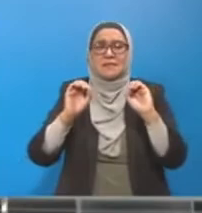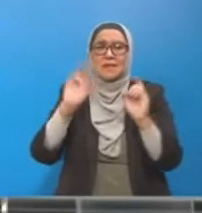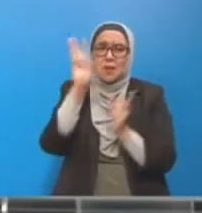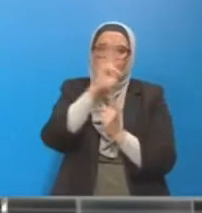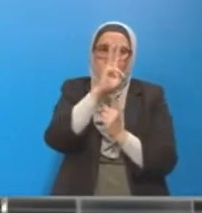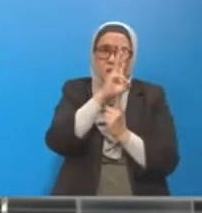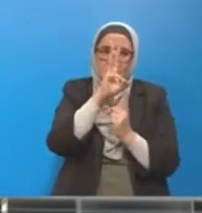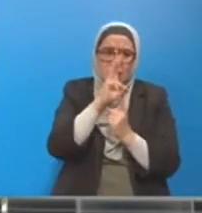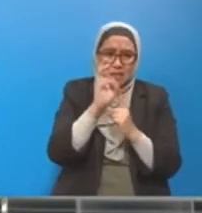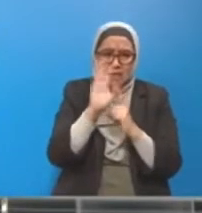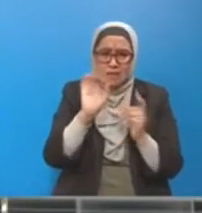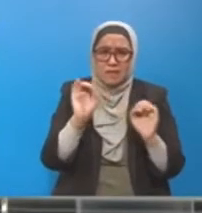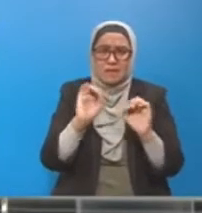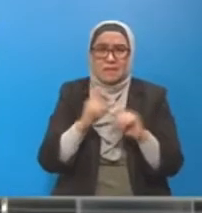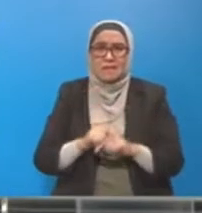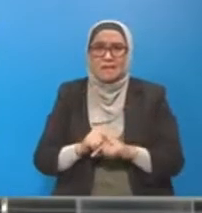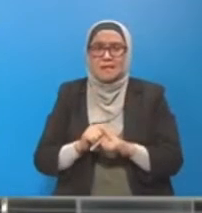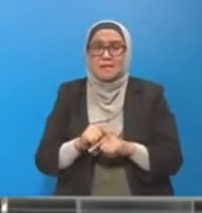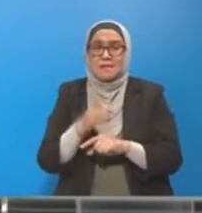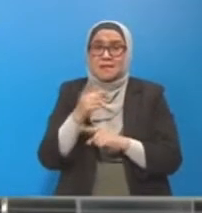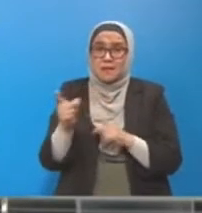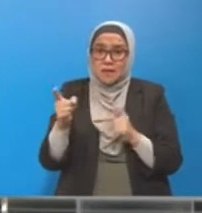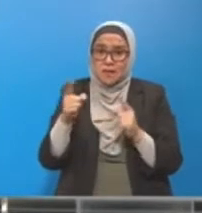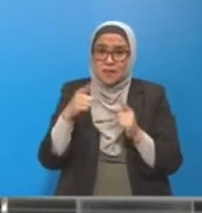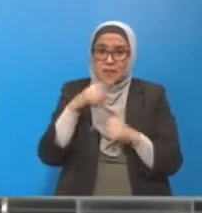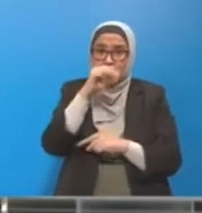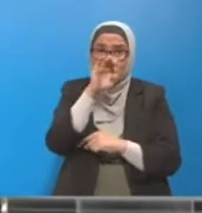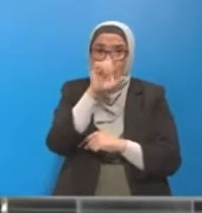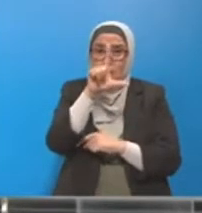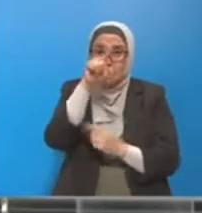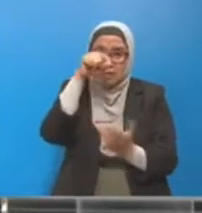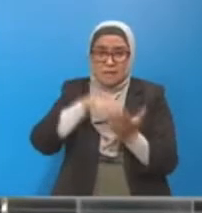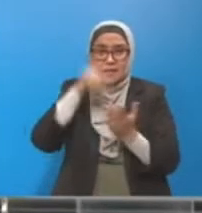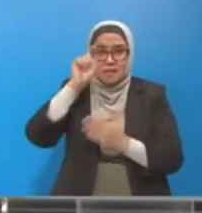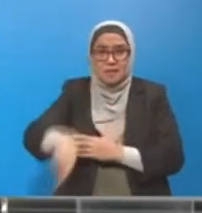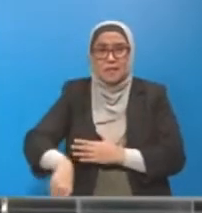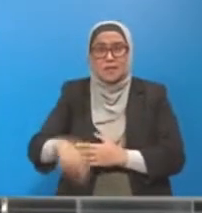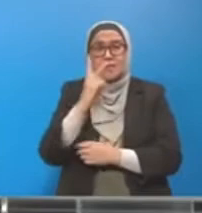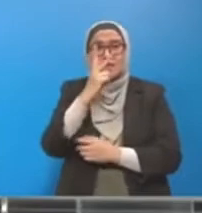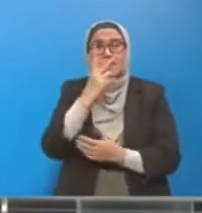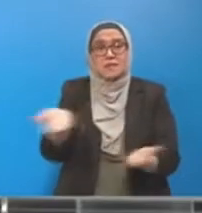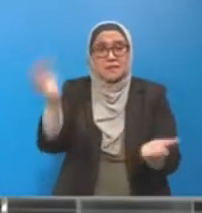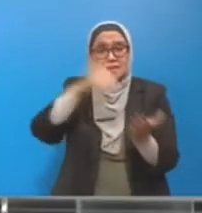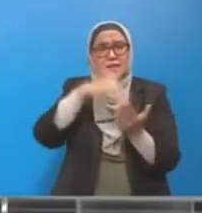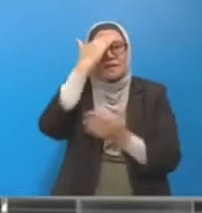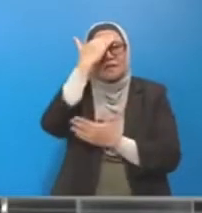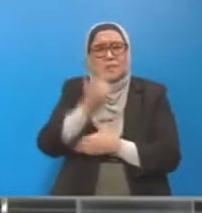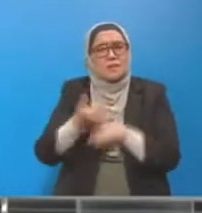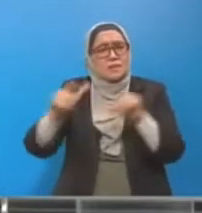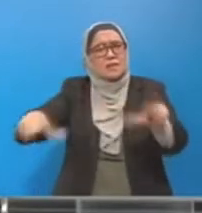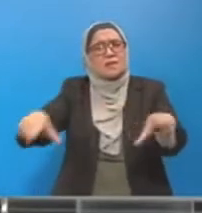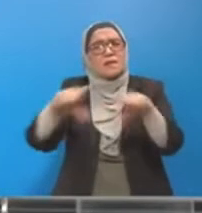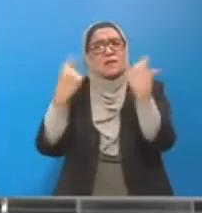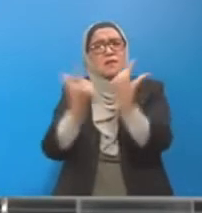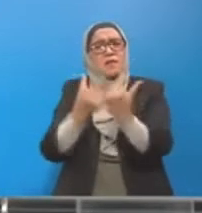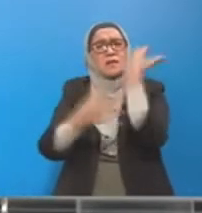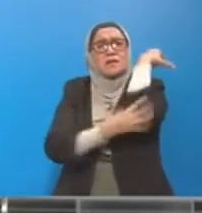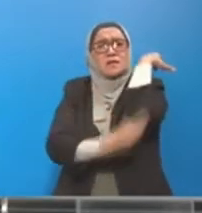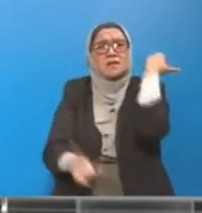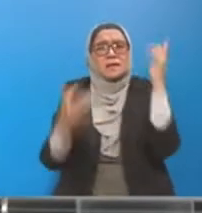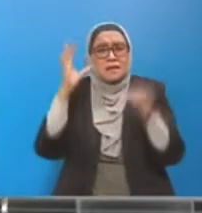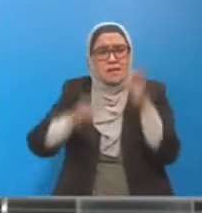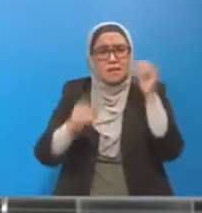So, model-model yang ini perlu dilihat semula. Apa guna kita letak di kalangan yang miskin, tetapi kalau dia nak belajar